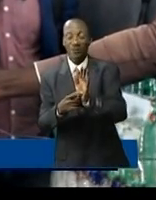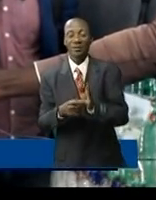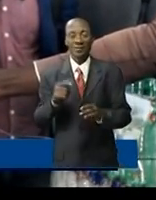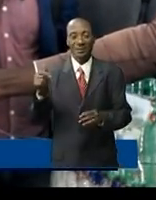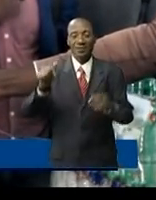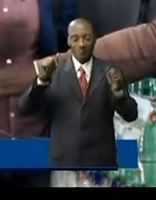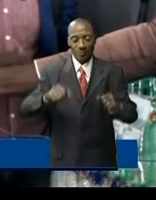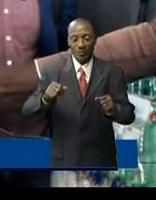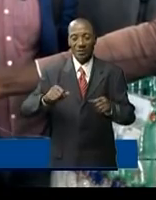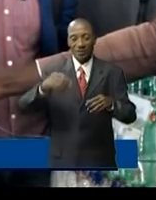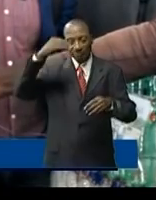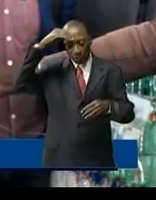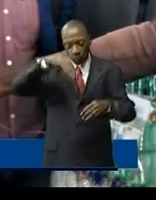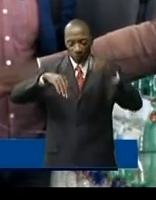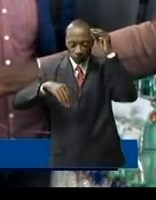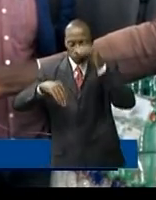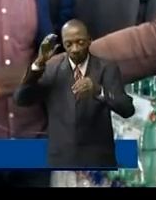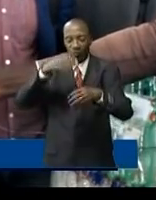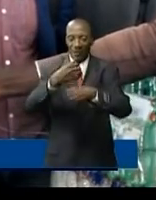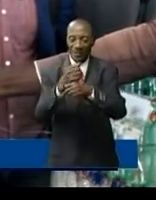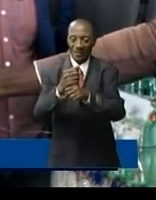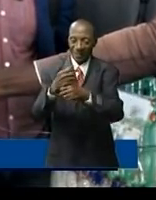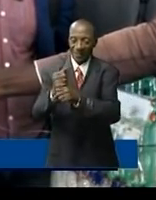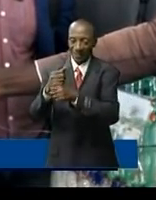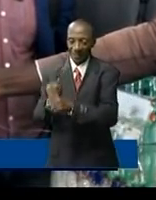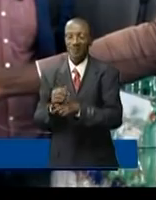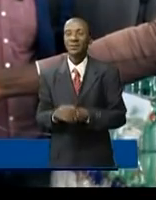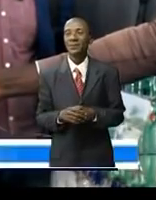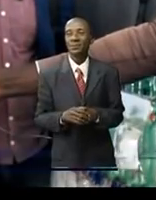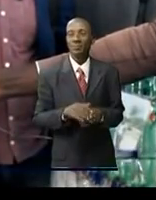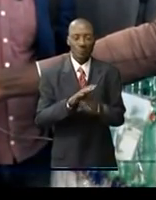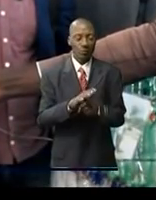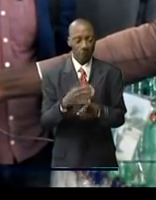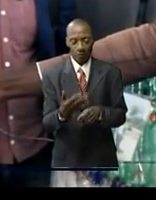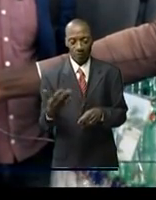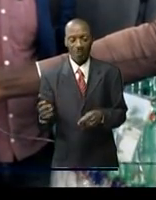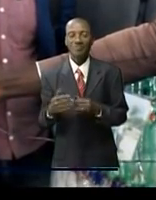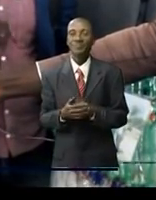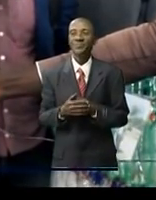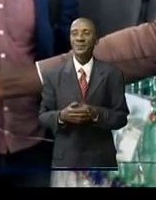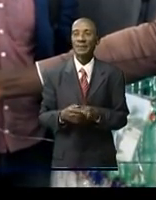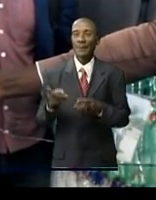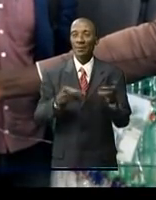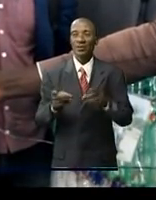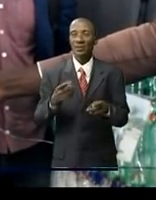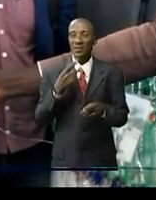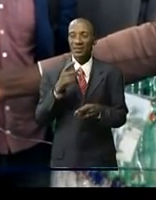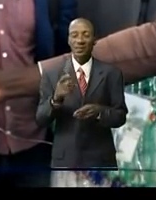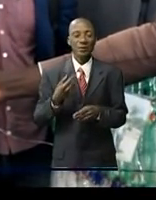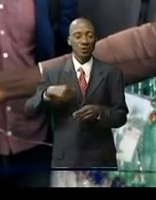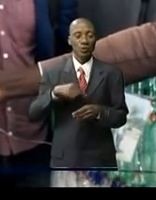dans la formation de ces jeunes l'arrimage au système LMD c'est aussi développer